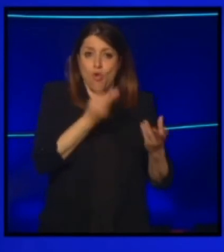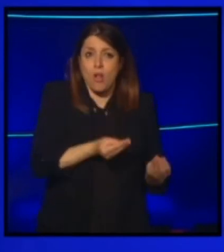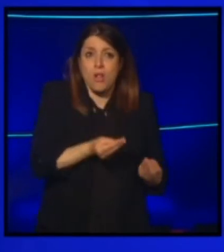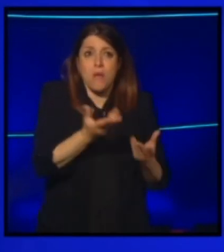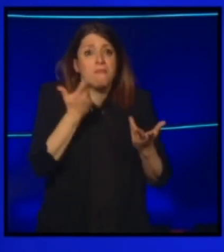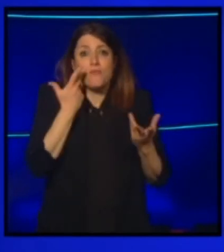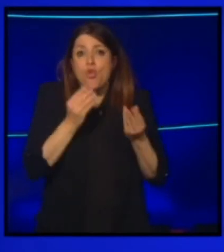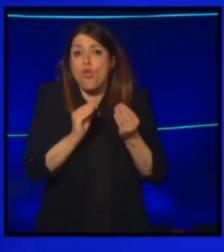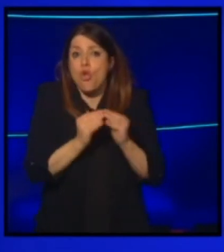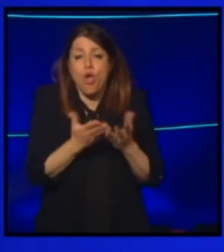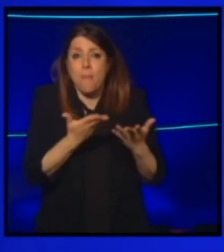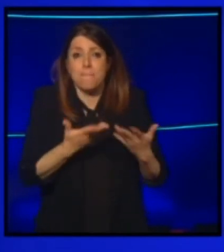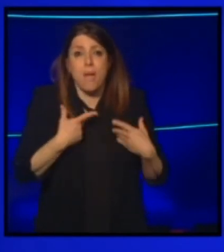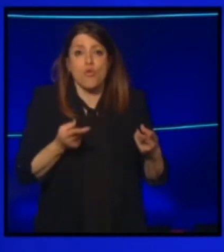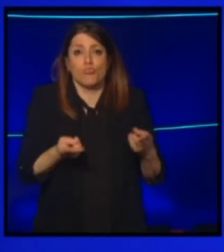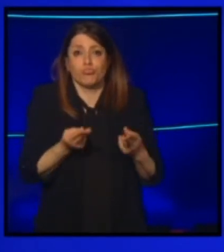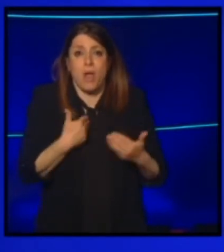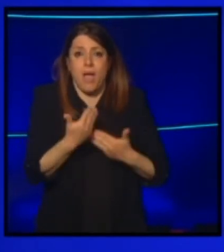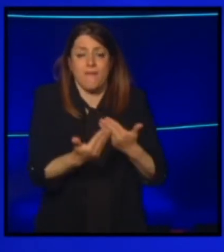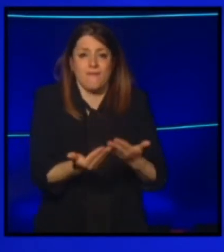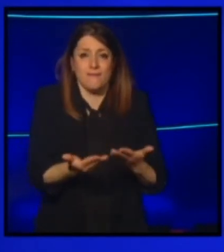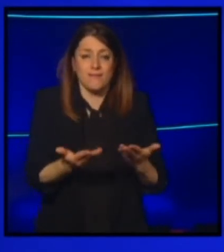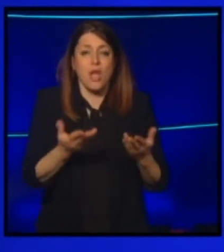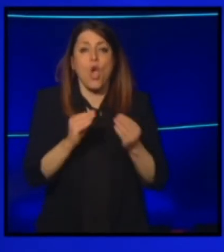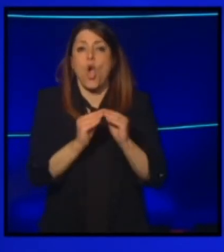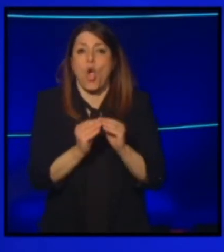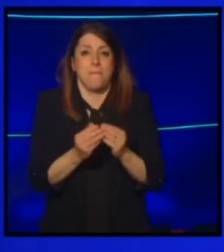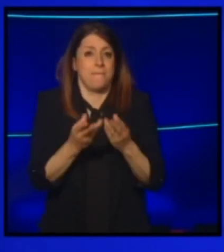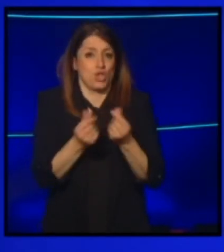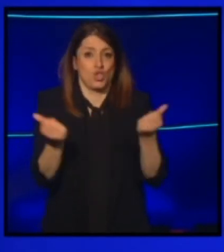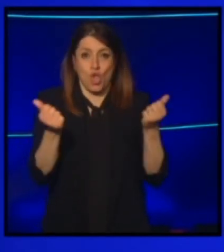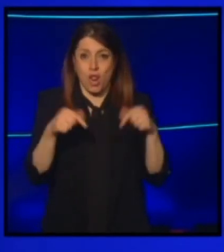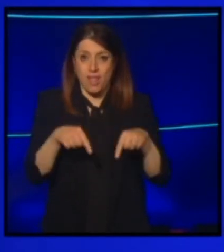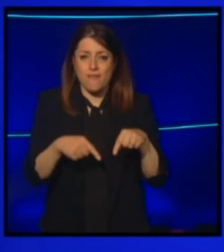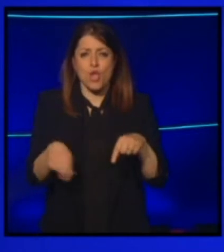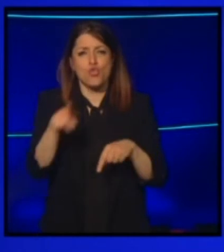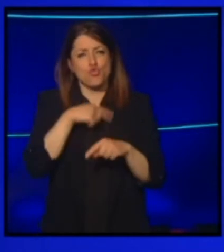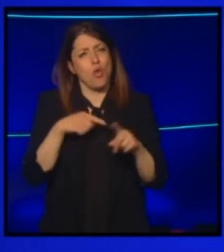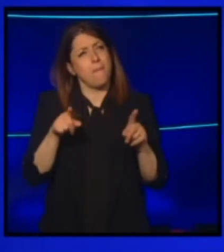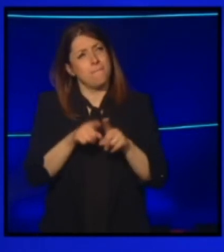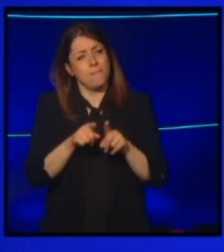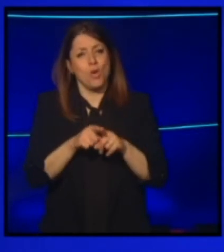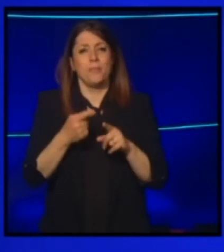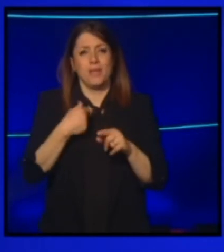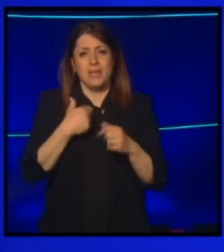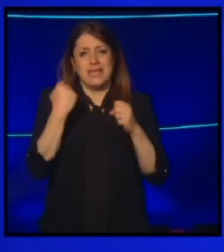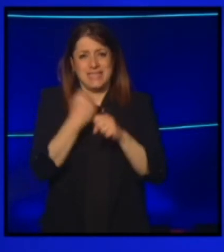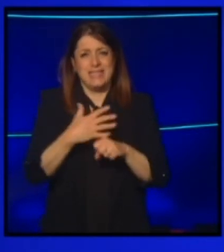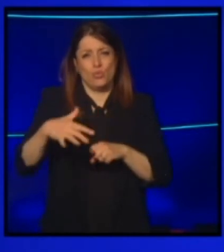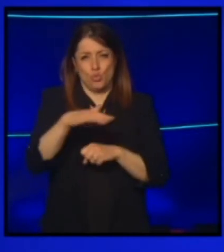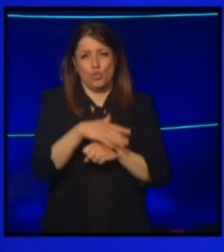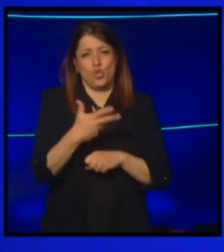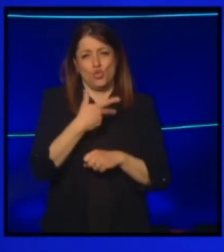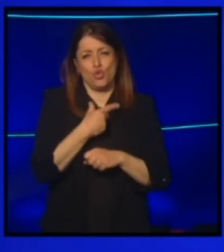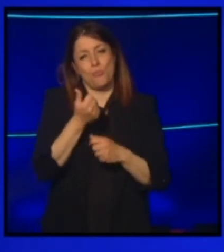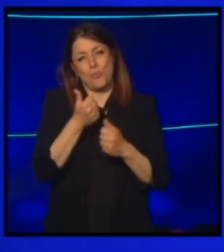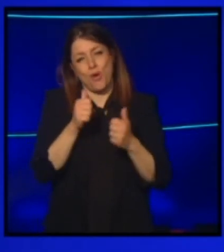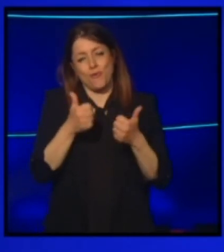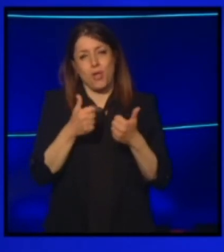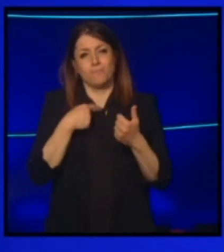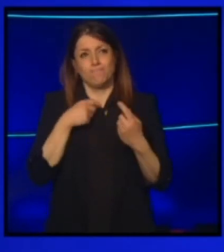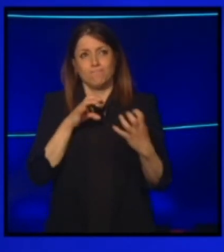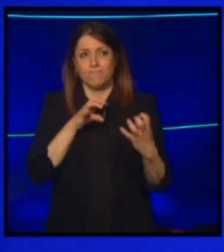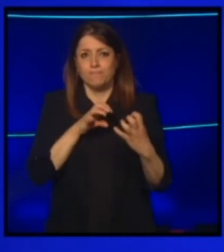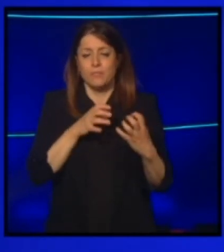cosa possiamo fare. Noi siamo sul piede di guerra nei confronti dell'istituzione perché abbiamo delle sconsiderazioni